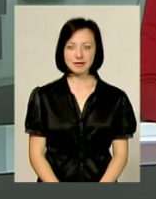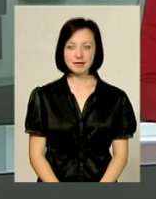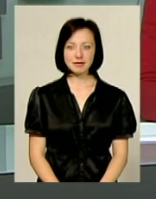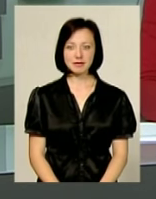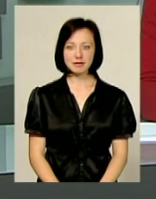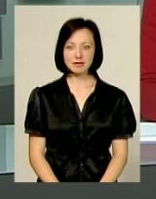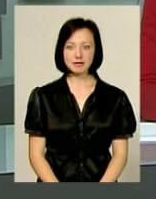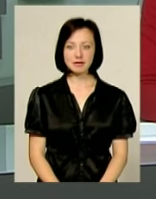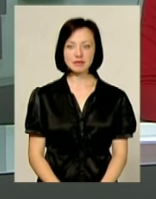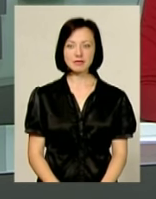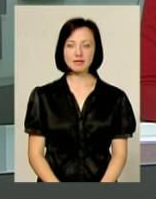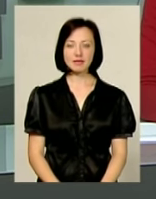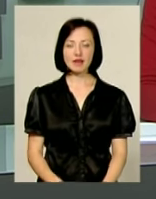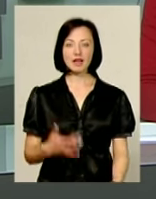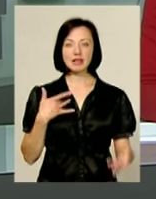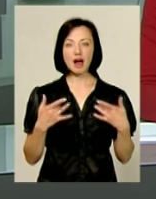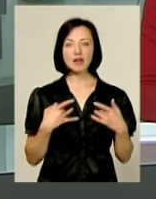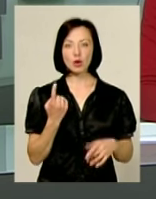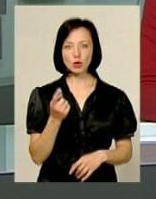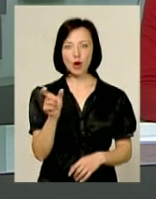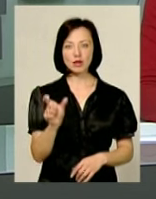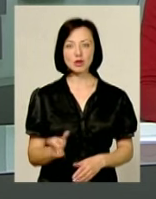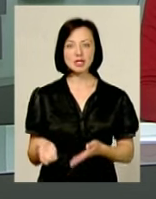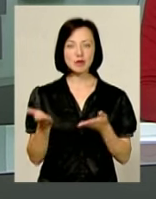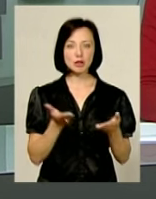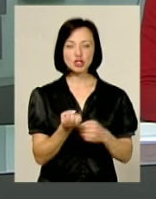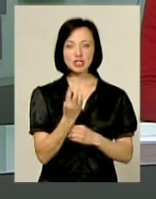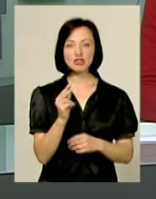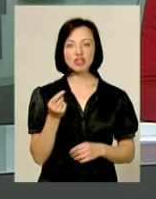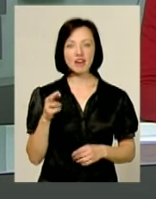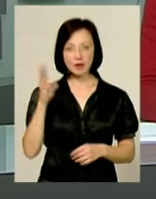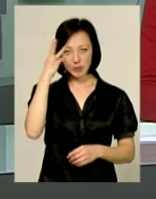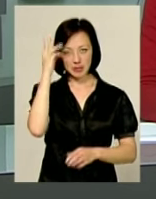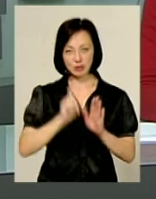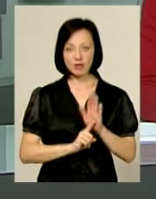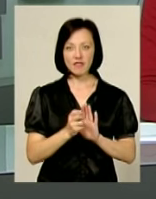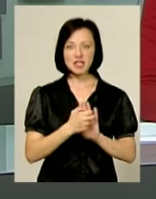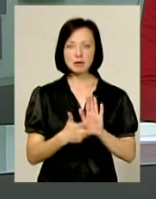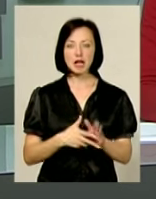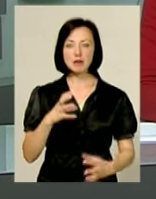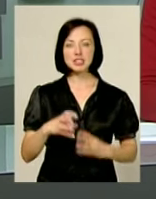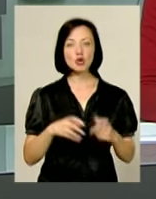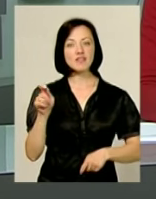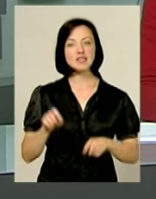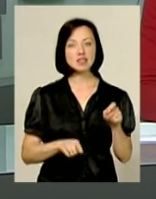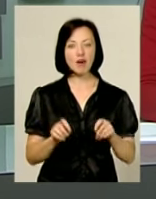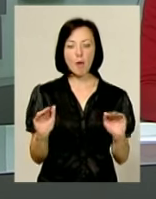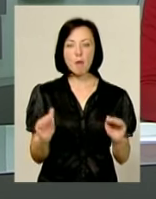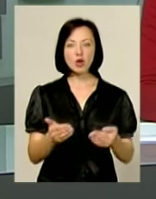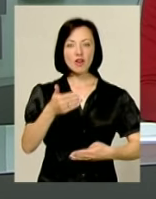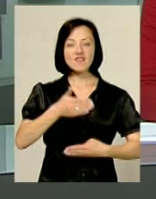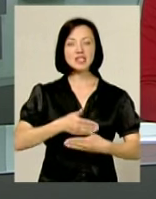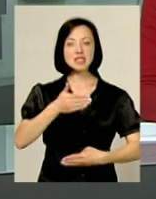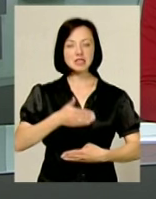Театр одного актора запрошує. 14 червня в обласному центрі стартував 18-й міжнародний фестиваль «Моно вистав від